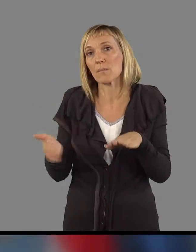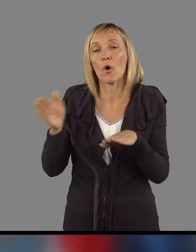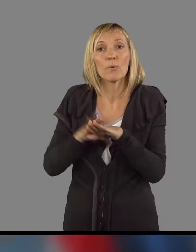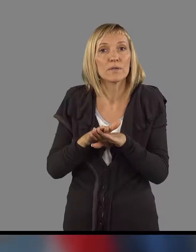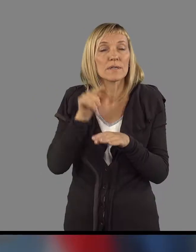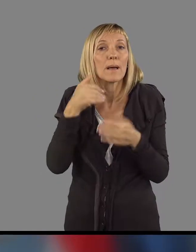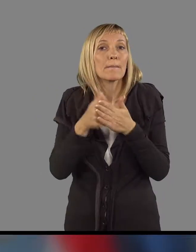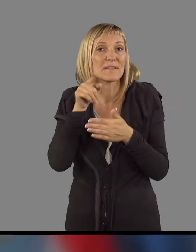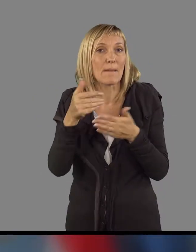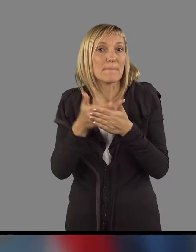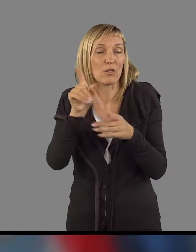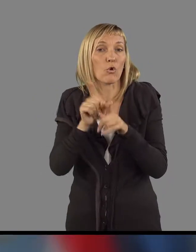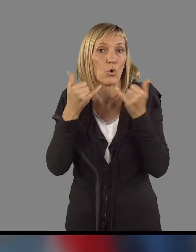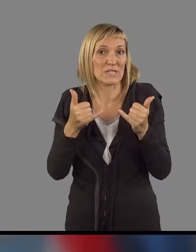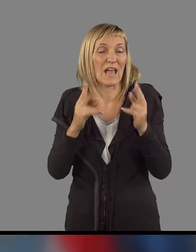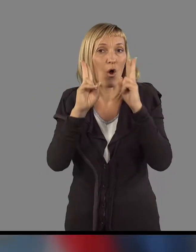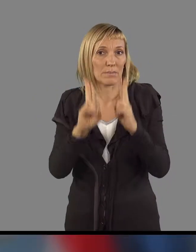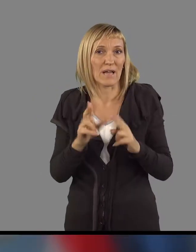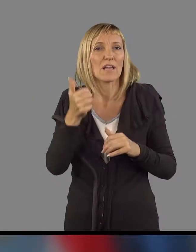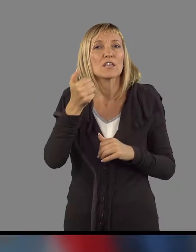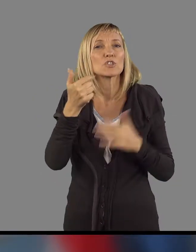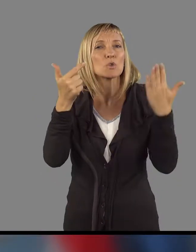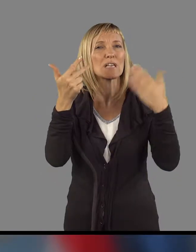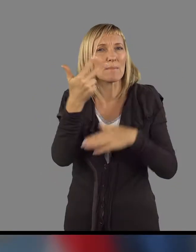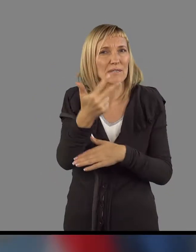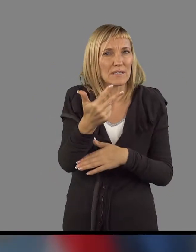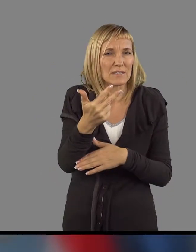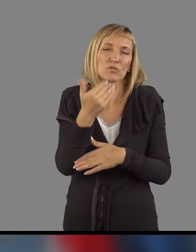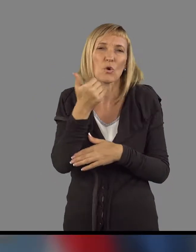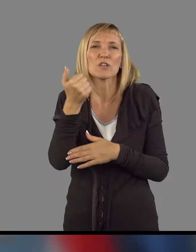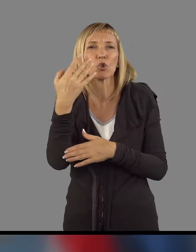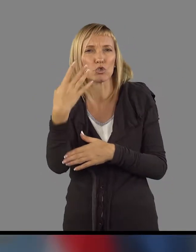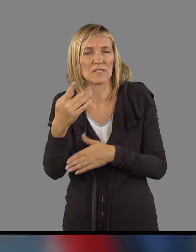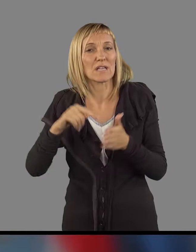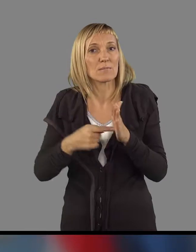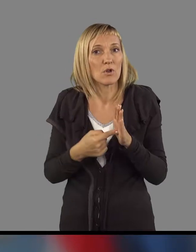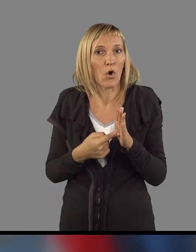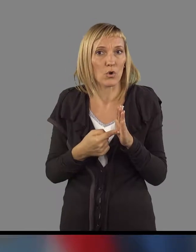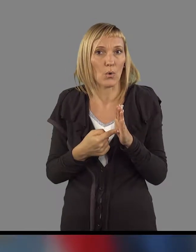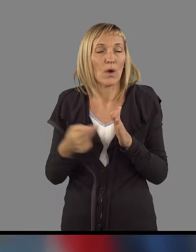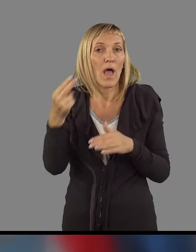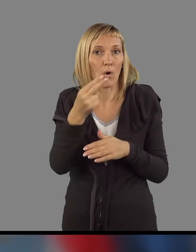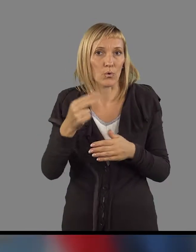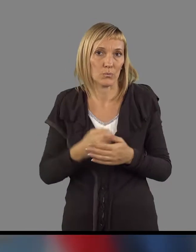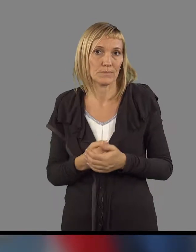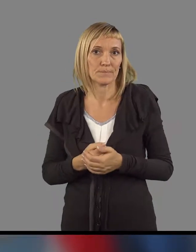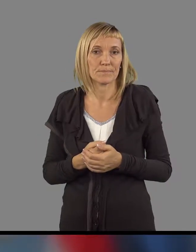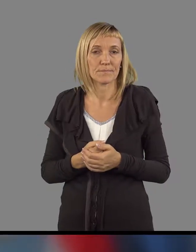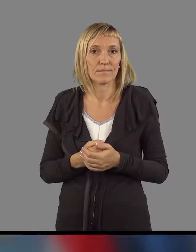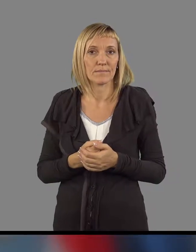pri tem predlogu, je, je 137, prakšno 140 milijonov evrov.